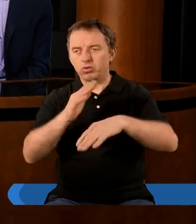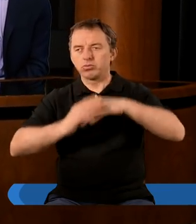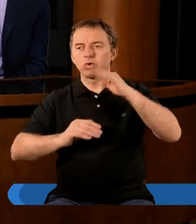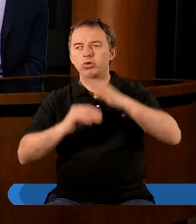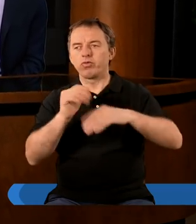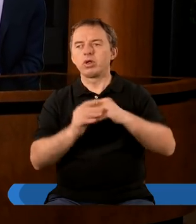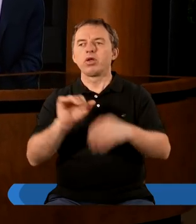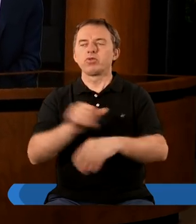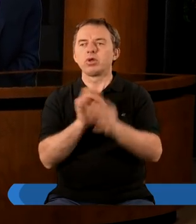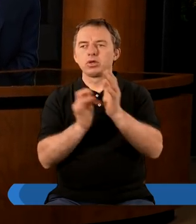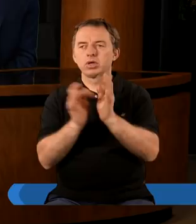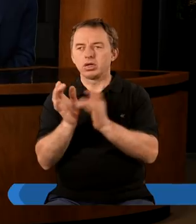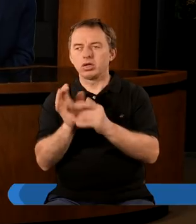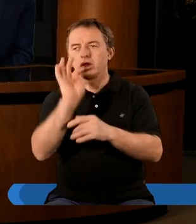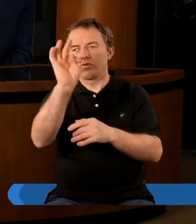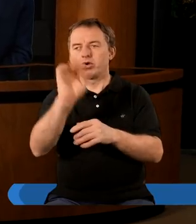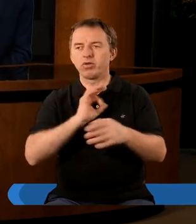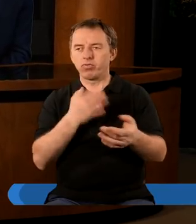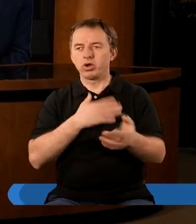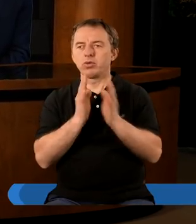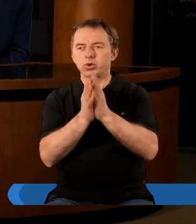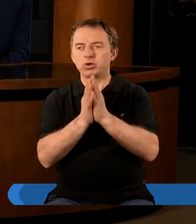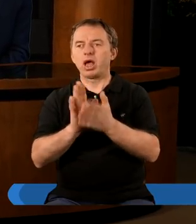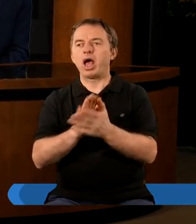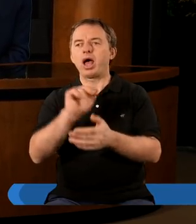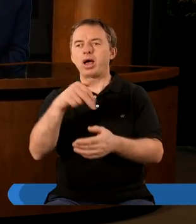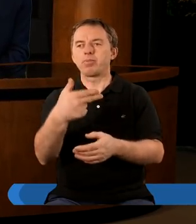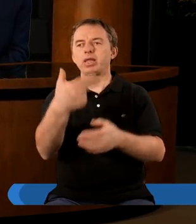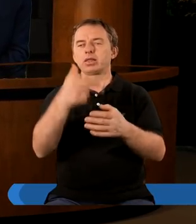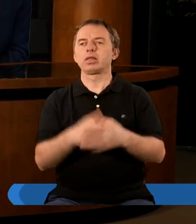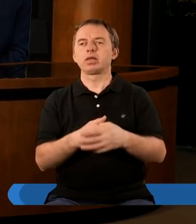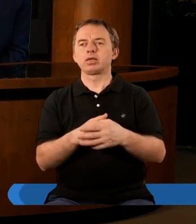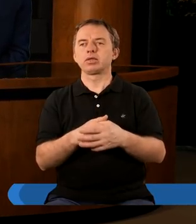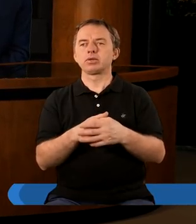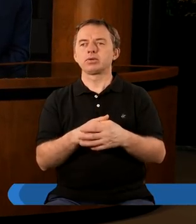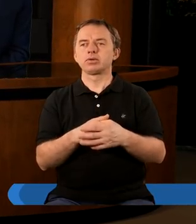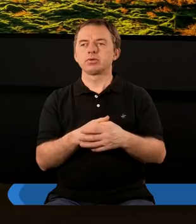naszemu zbudowaniu. W imieniu Jezusa, Twoim własnym, prosimy. Amen. Amen.